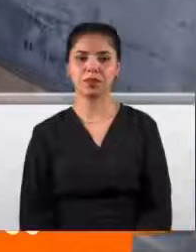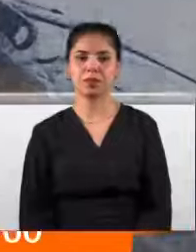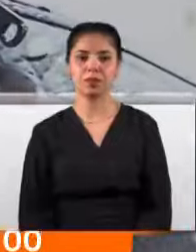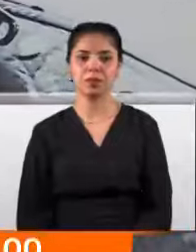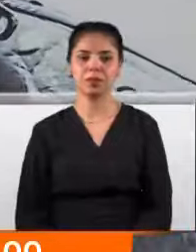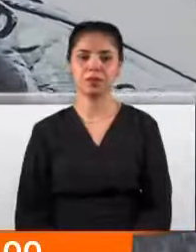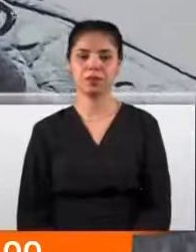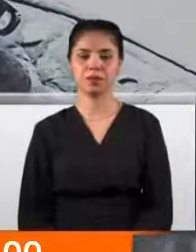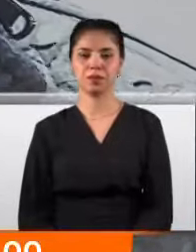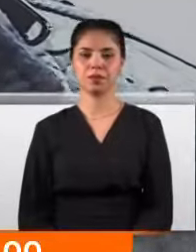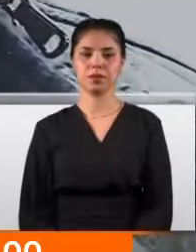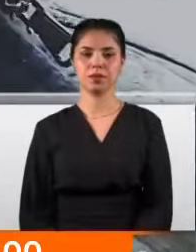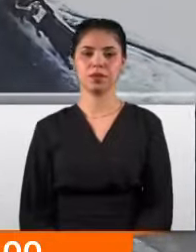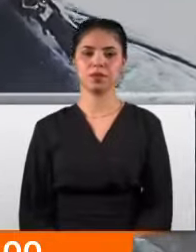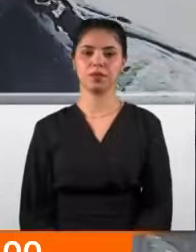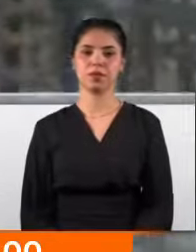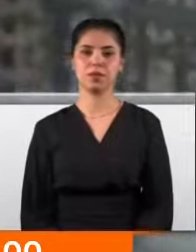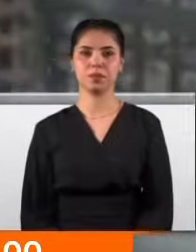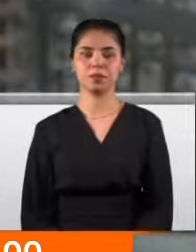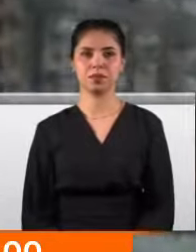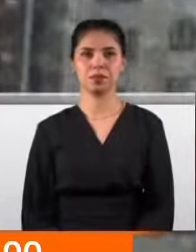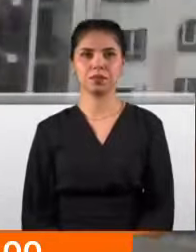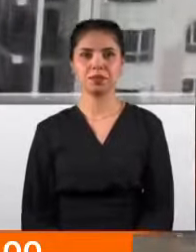15 yıla. Ooo mükemmel.